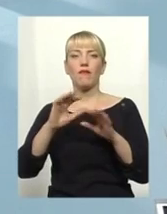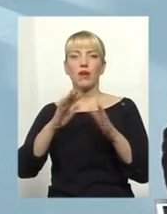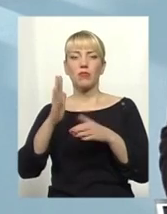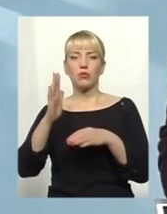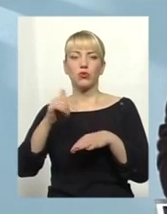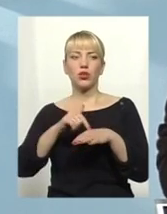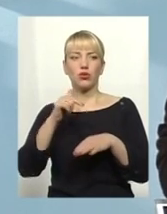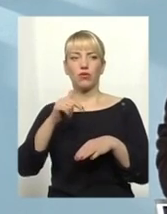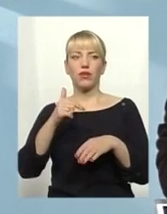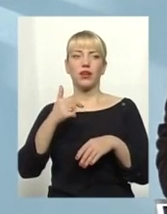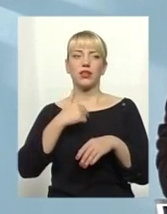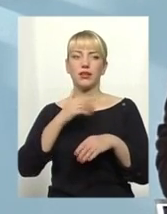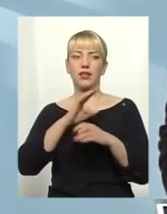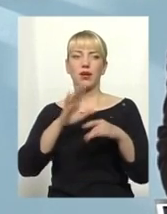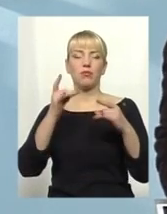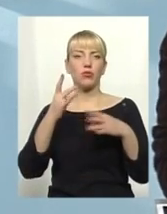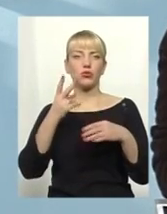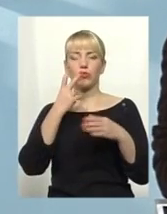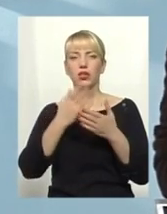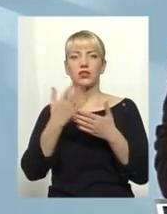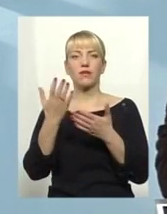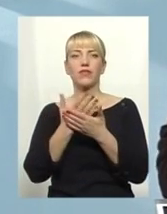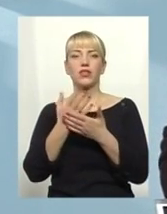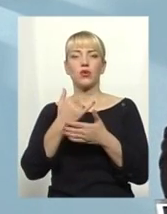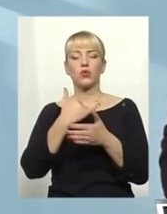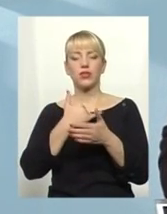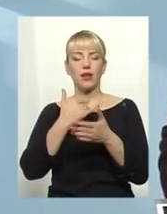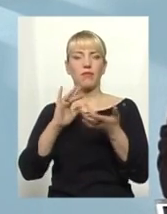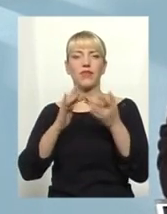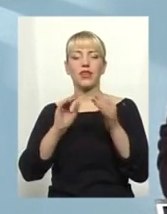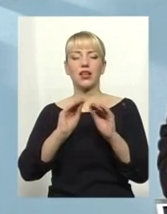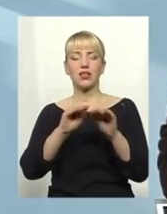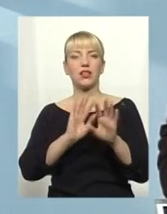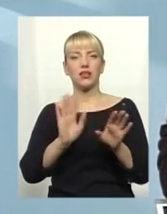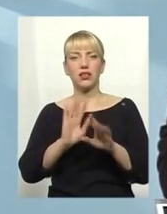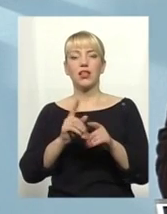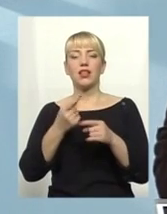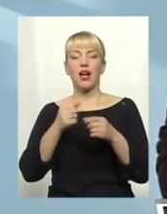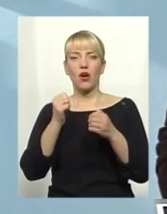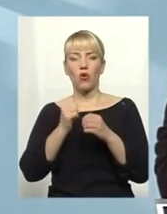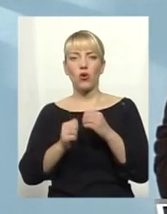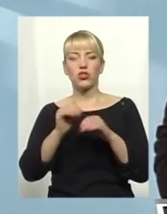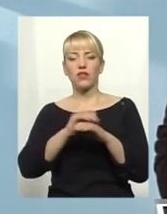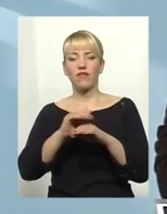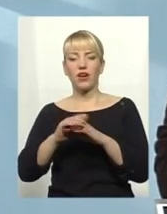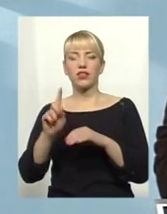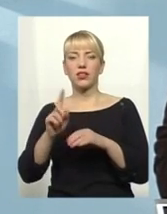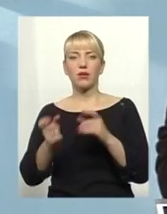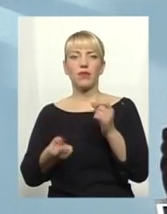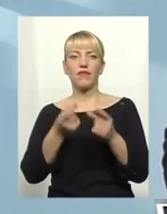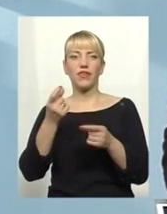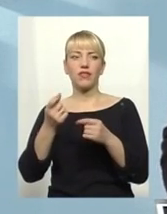ми покричимо в ЗМІ, чи в себе на сторінці в Фейсбуці. Звичайно, буде на кожен факт виявлений і вже, який ми виявили.